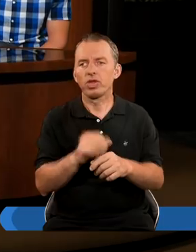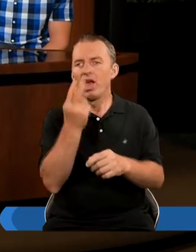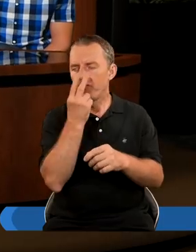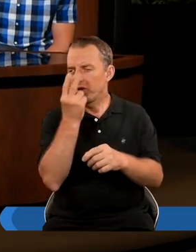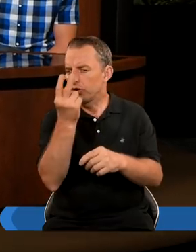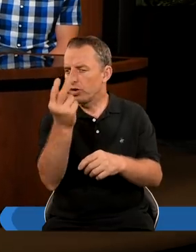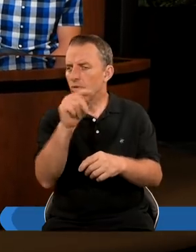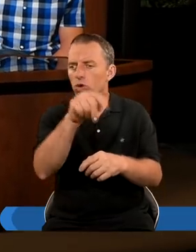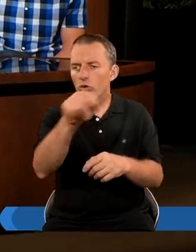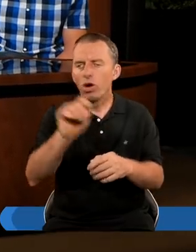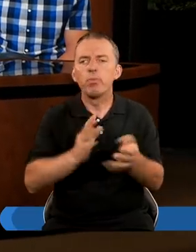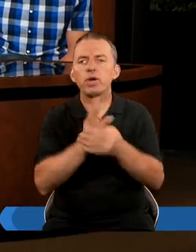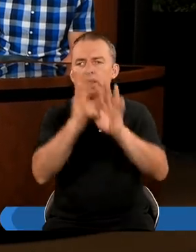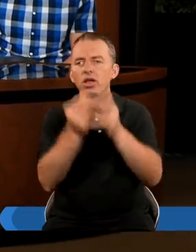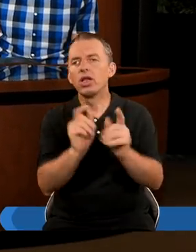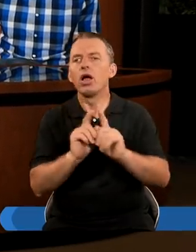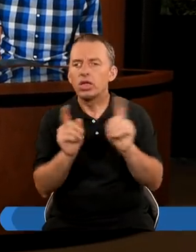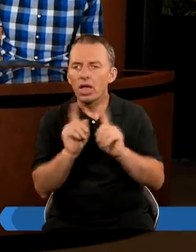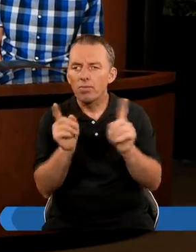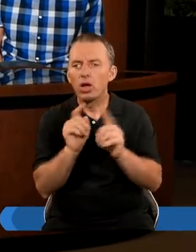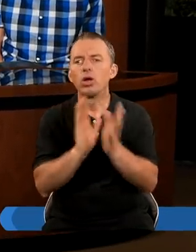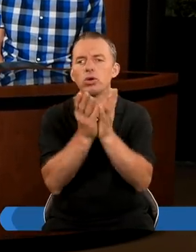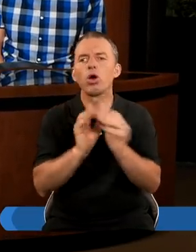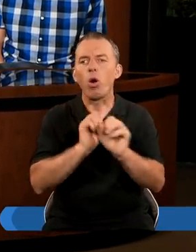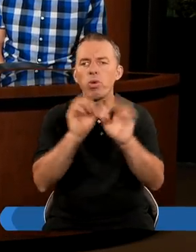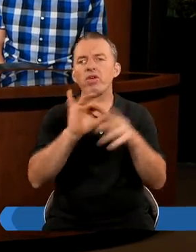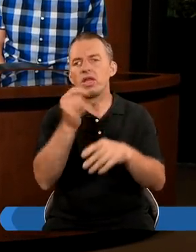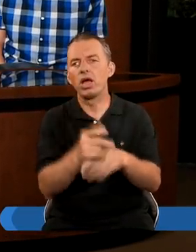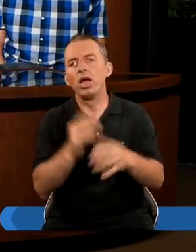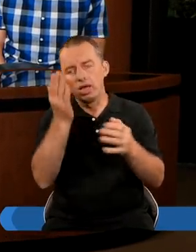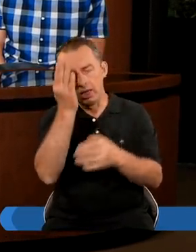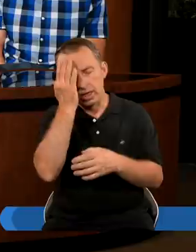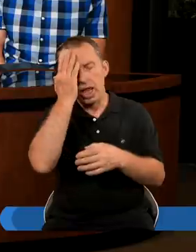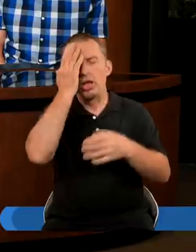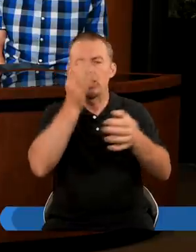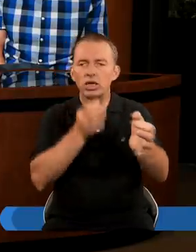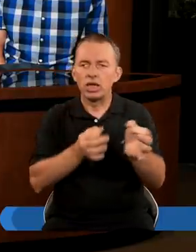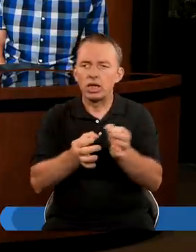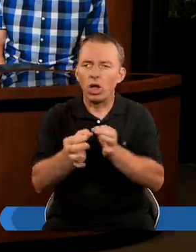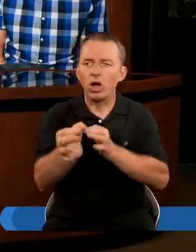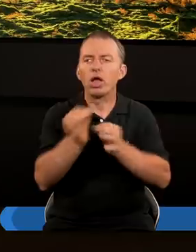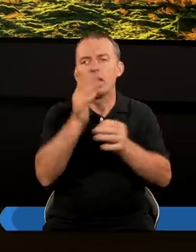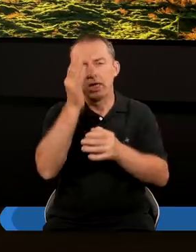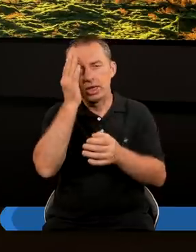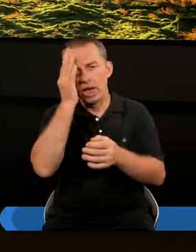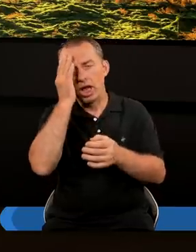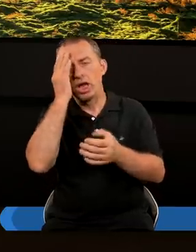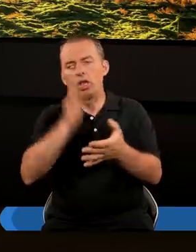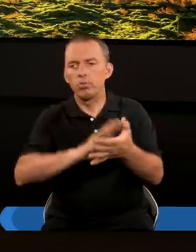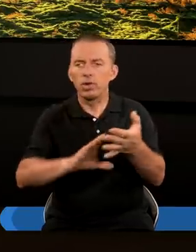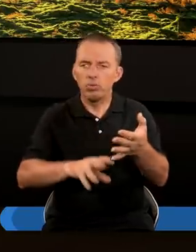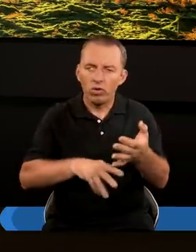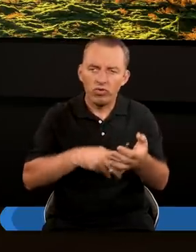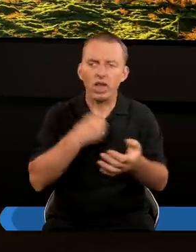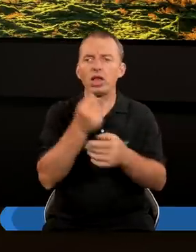Czyli widzimy, że tutaj Przede wszystkim są symbole Jeżeli chodzi o księgę Apokalipsy Znając historię Znając